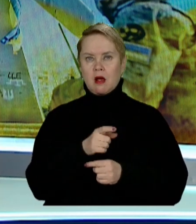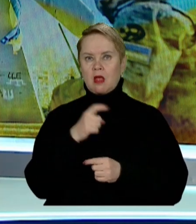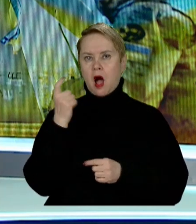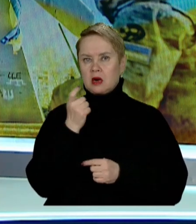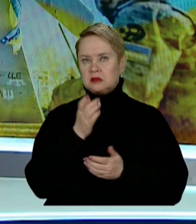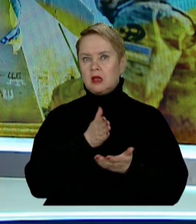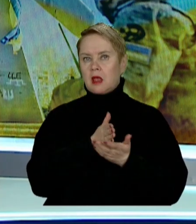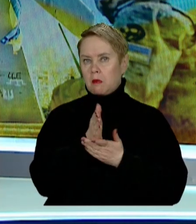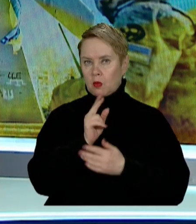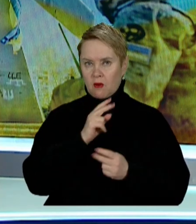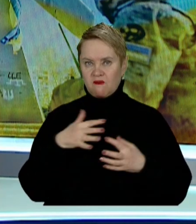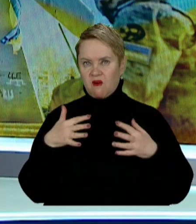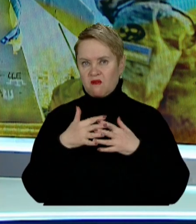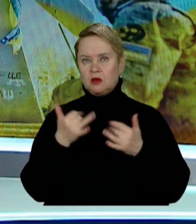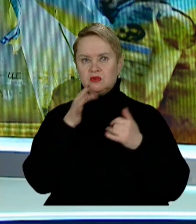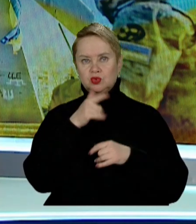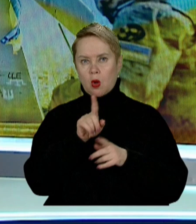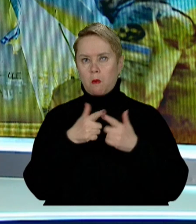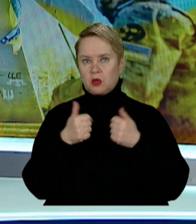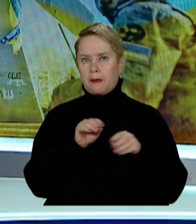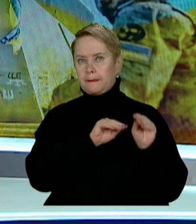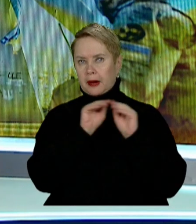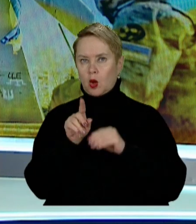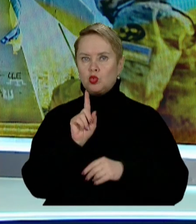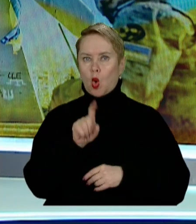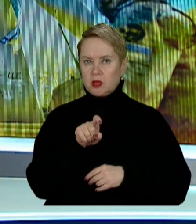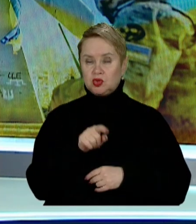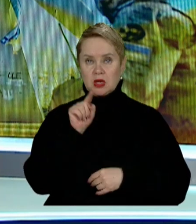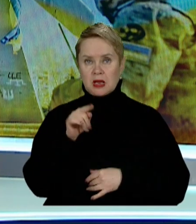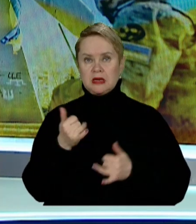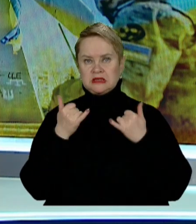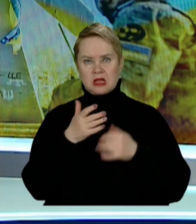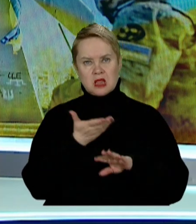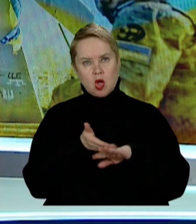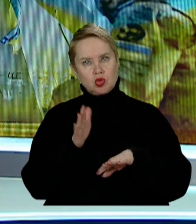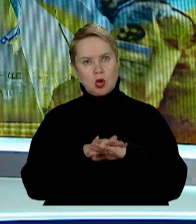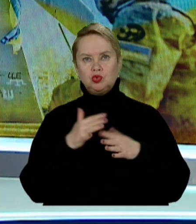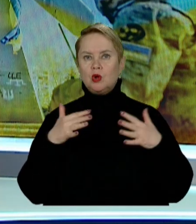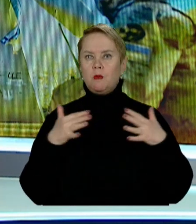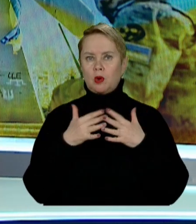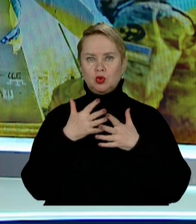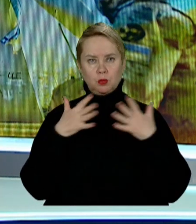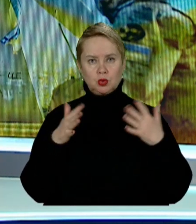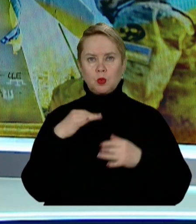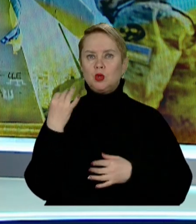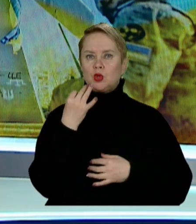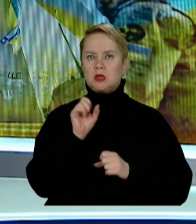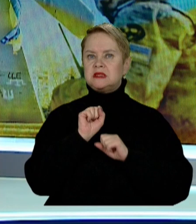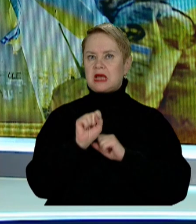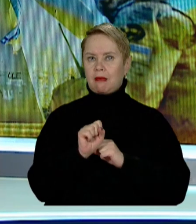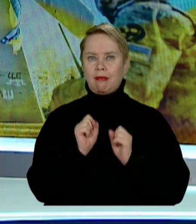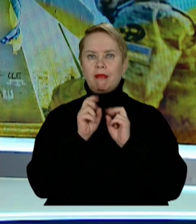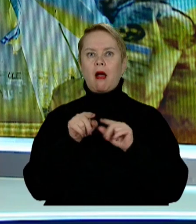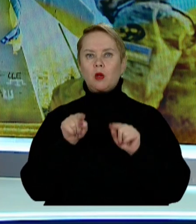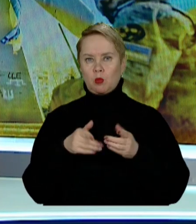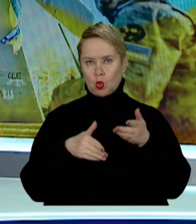Харківському напрямку. З часом його підрозділ перекинули на Донеччину. Там зараз найтяжчі бої. Більше про історію захисника та